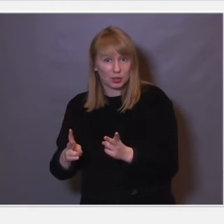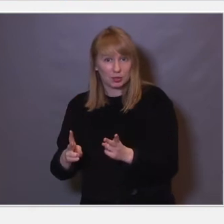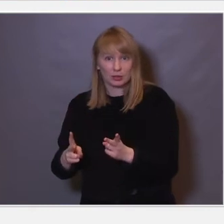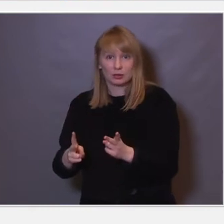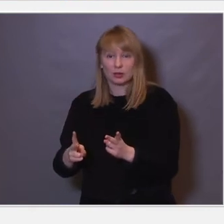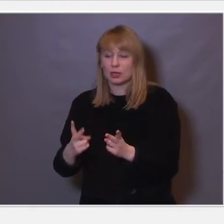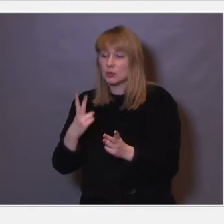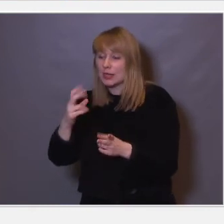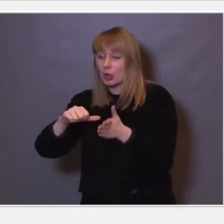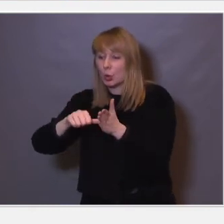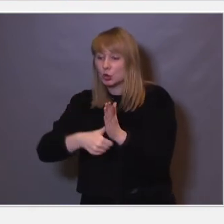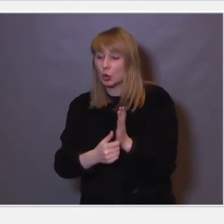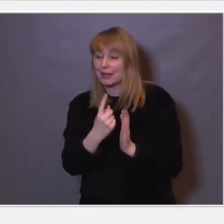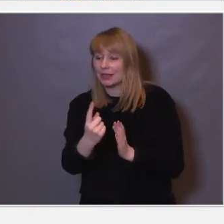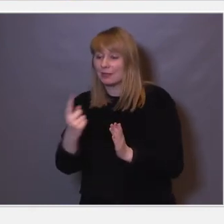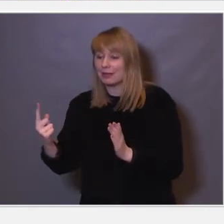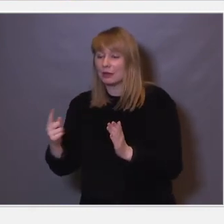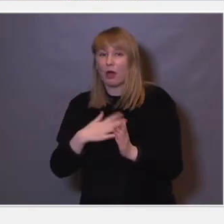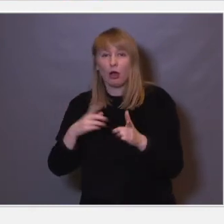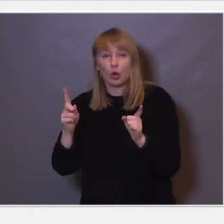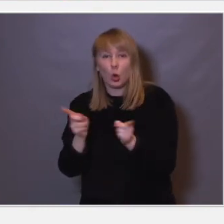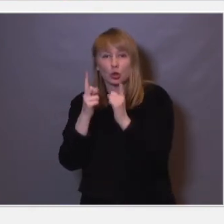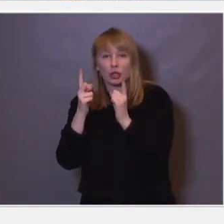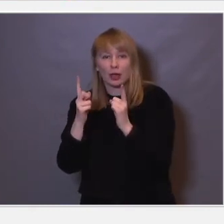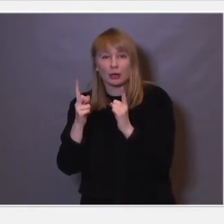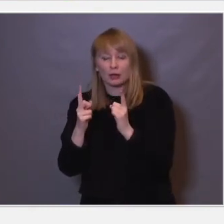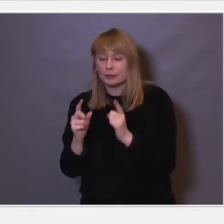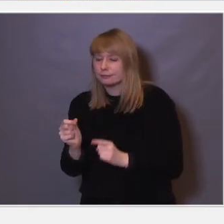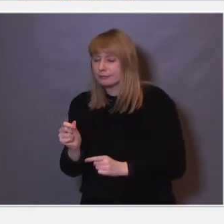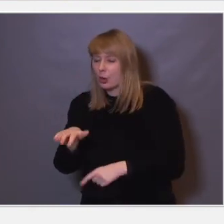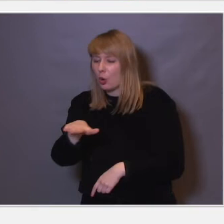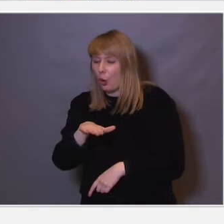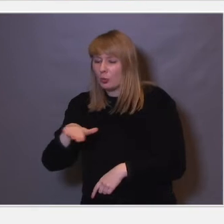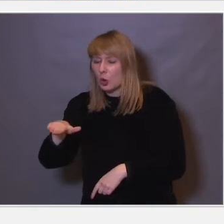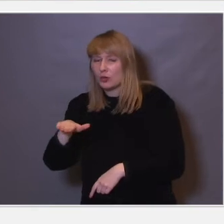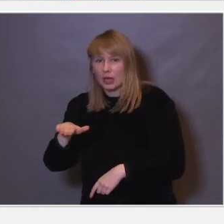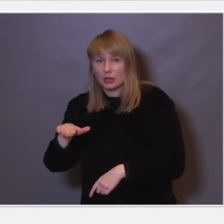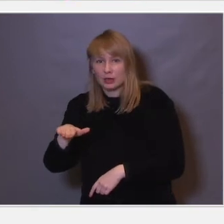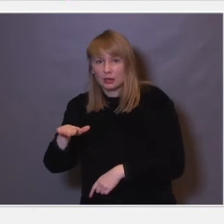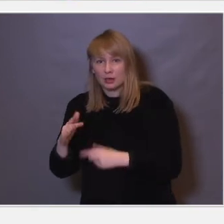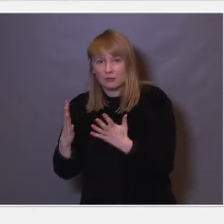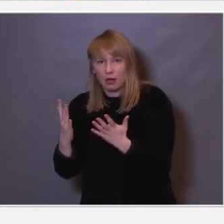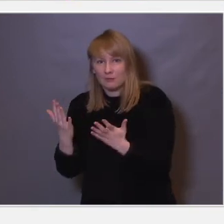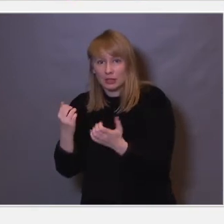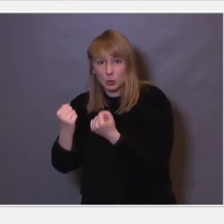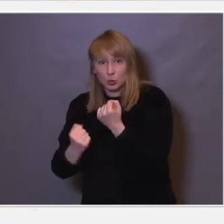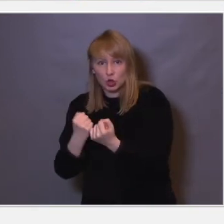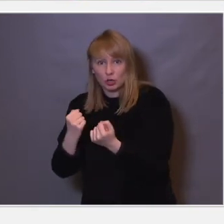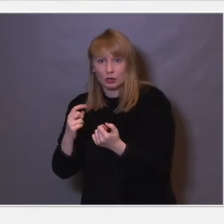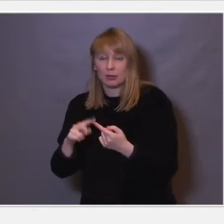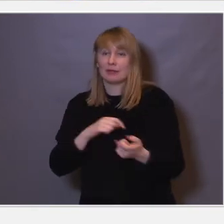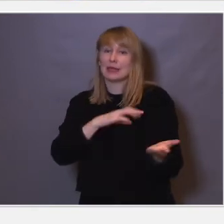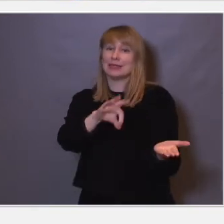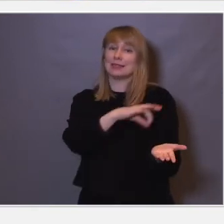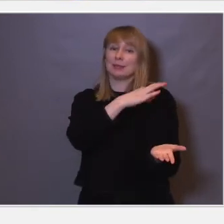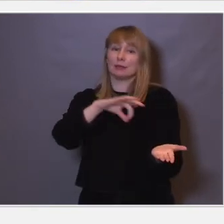du at i kontrollindivider så er det korte, sånne områder disse fingrene utgjør, mens hvis disse som spiller